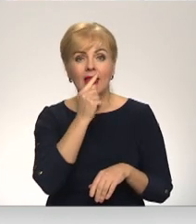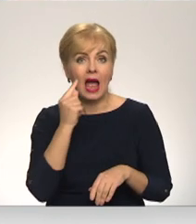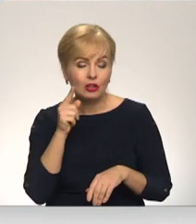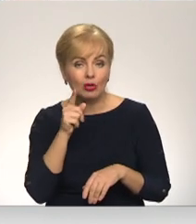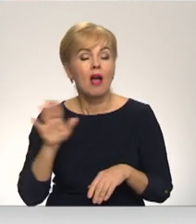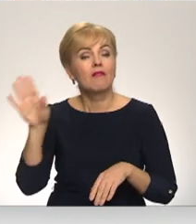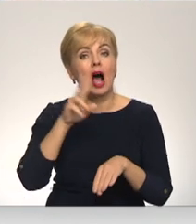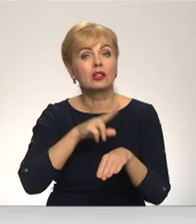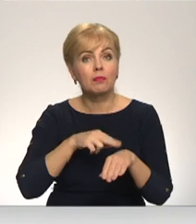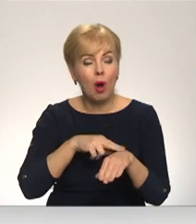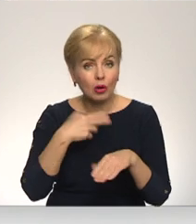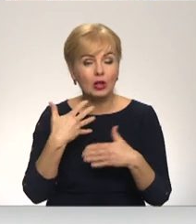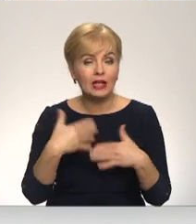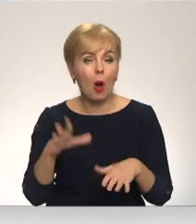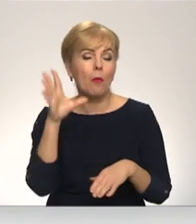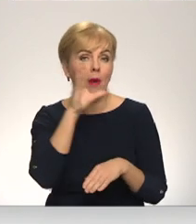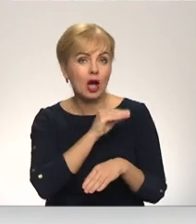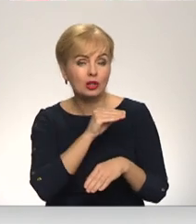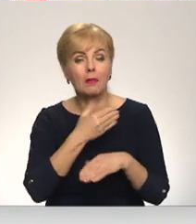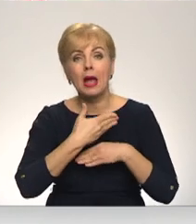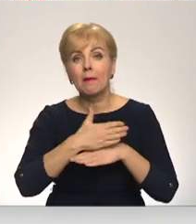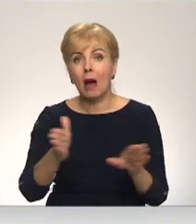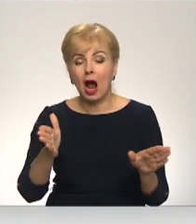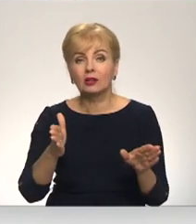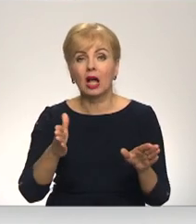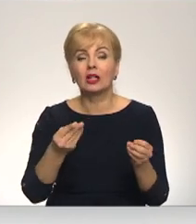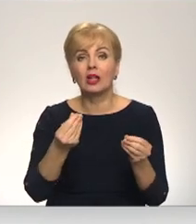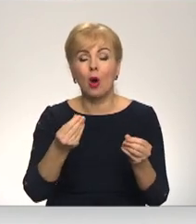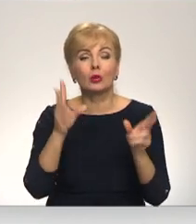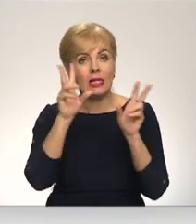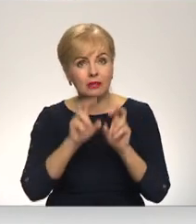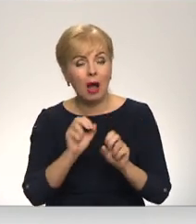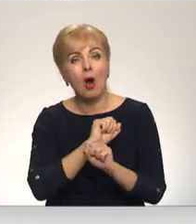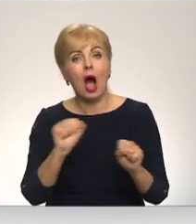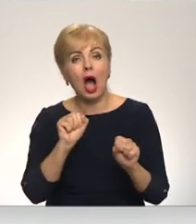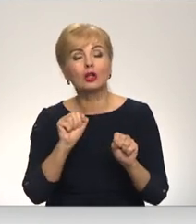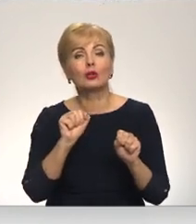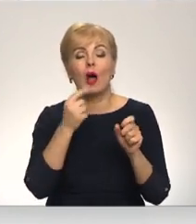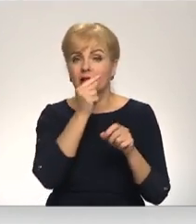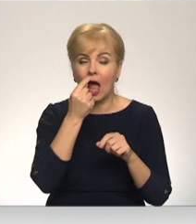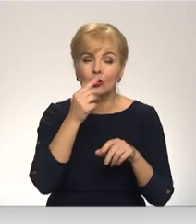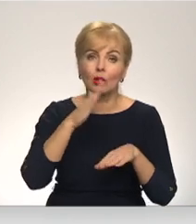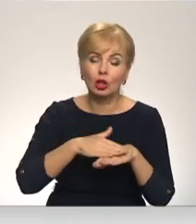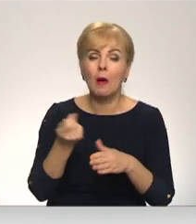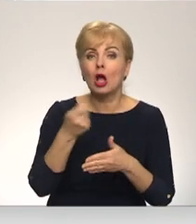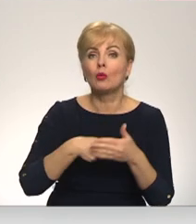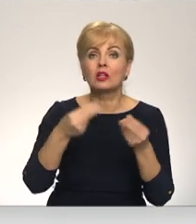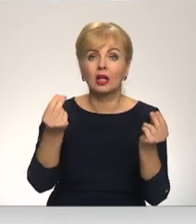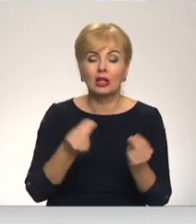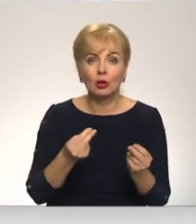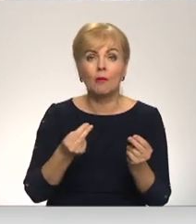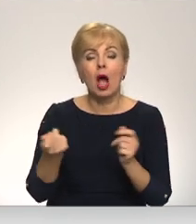Valsts policija tikmēr jau paspējusi pārdalīt līdzekļus, izpētīt ātro testu tirgu un noslēgt līgumu ar